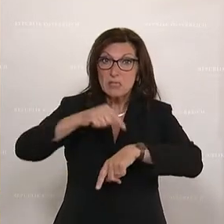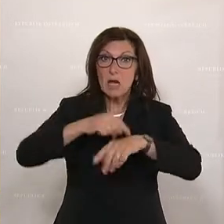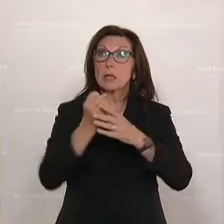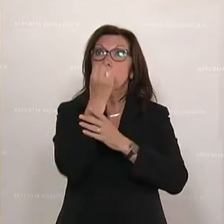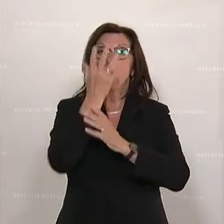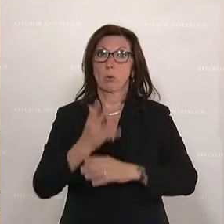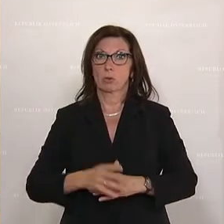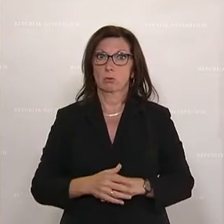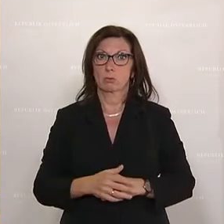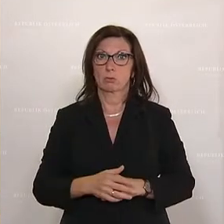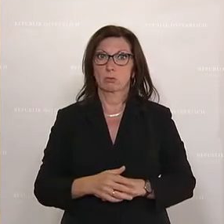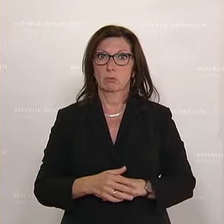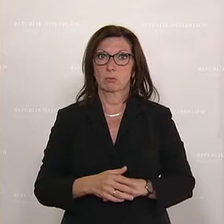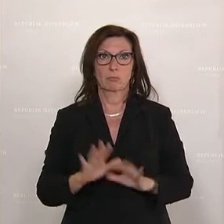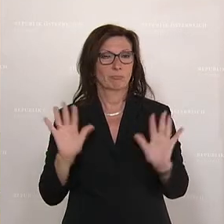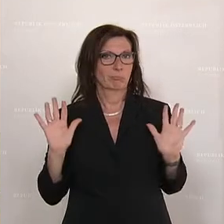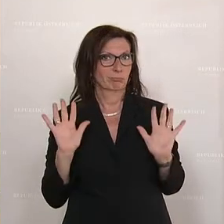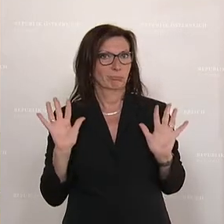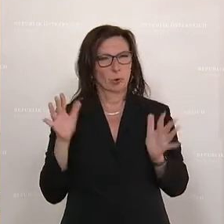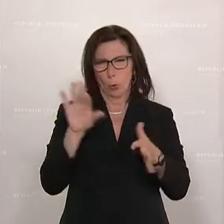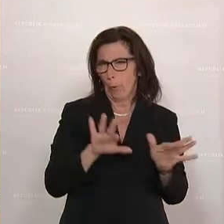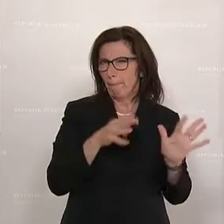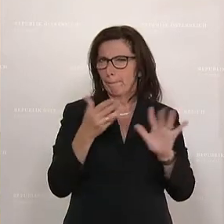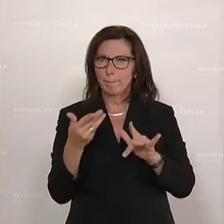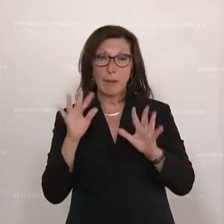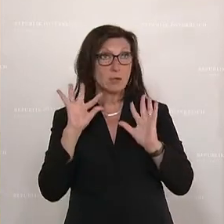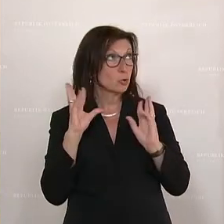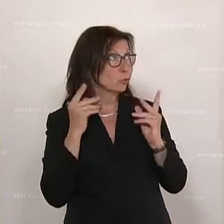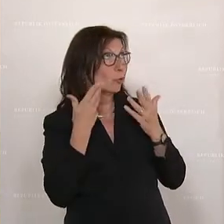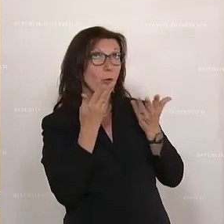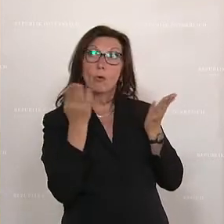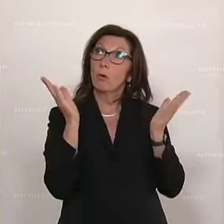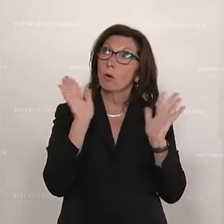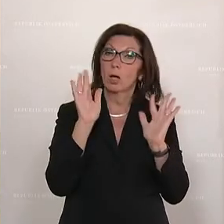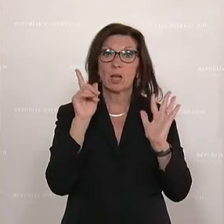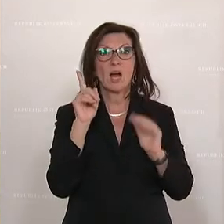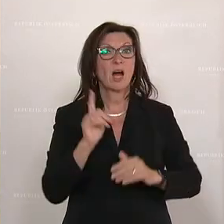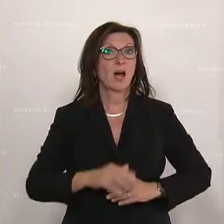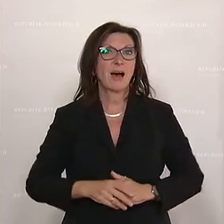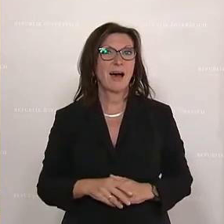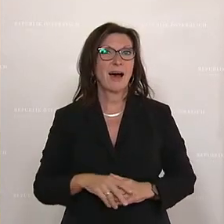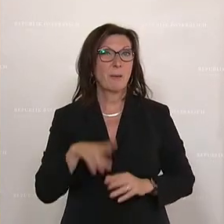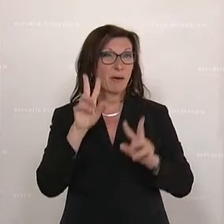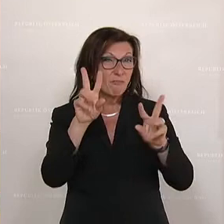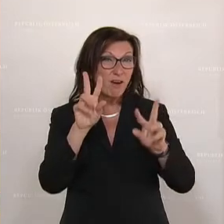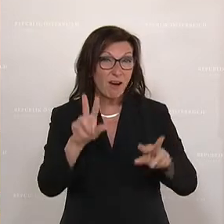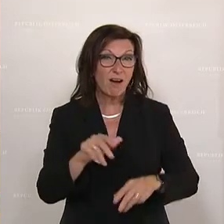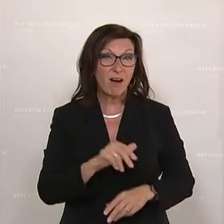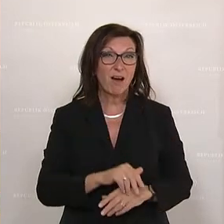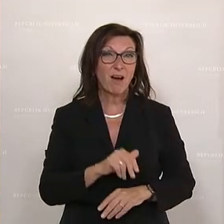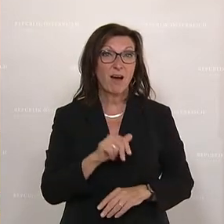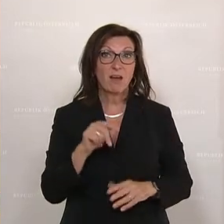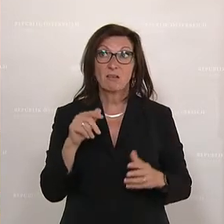Bis hierher sehr idyllisch und sehr romantisch. Und Fakt ist aber, es ist keine Idylle. Es ist eine